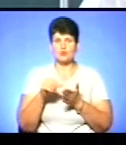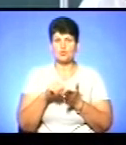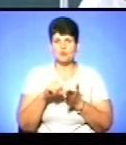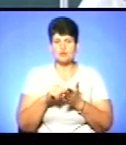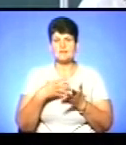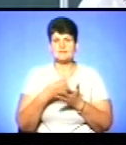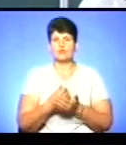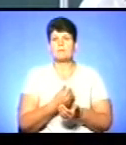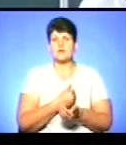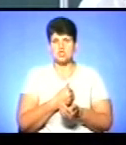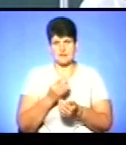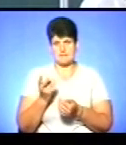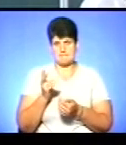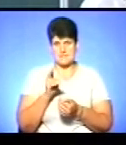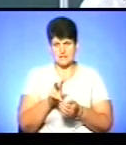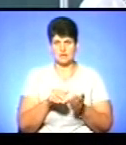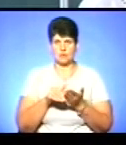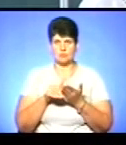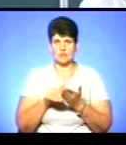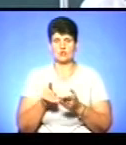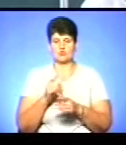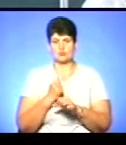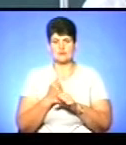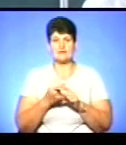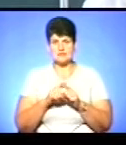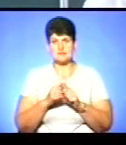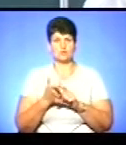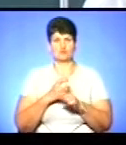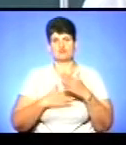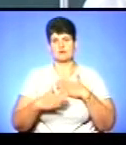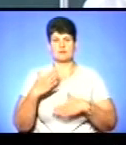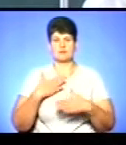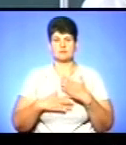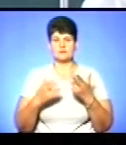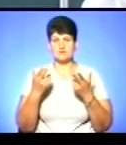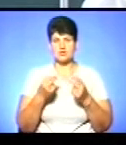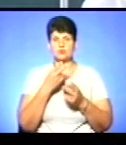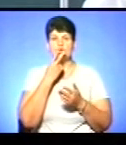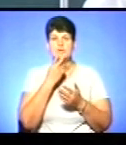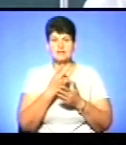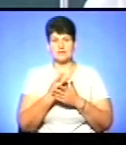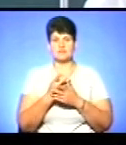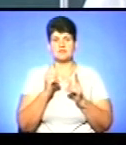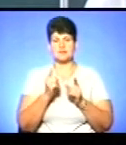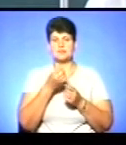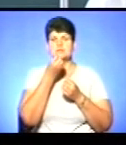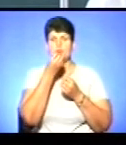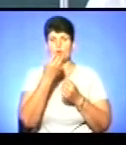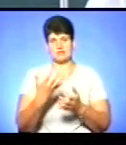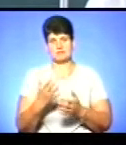навіть своїм бажанням прийти посприяти, щось робити. І це вже дуже радує. І, звичайно, дивимося тільки з оптимізмом